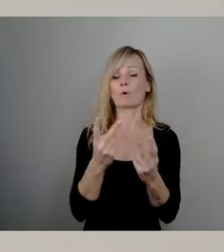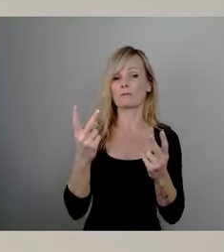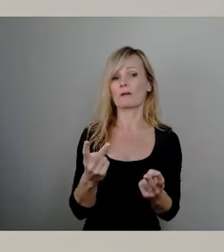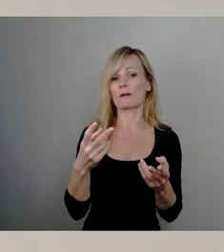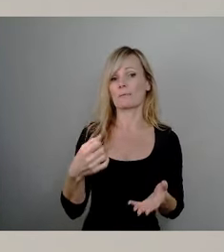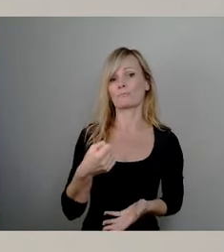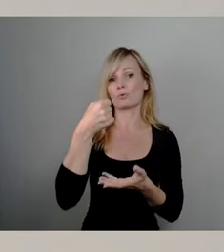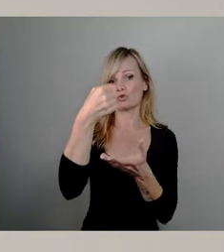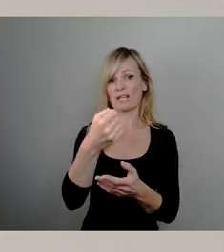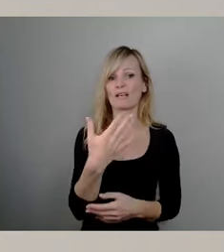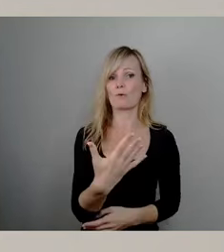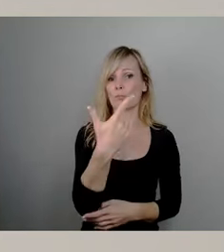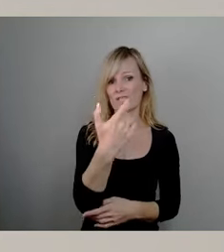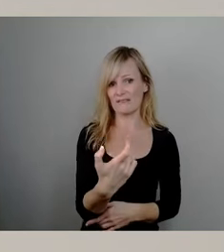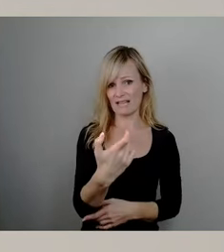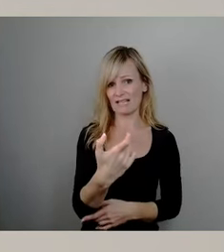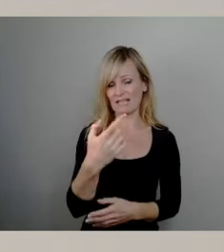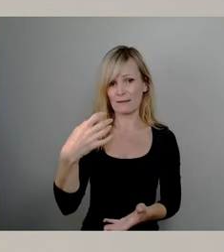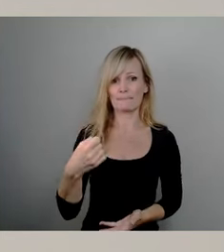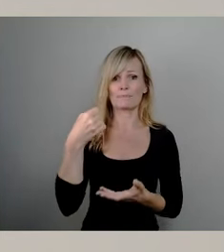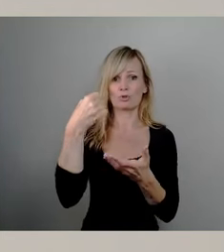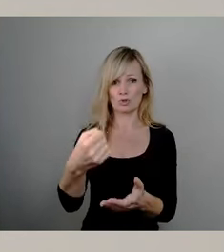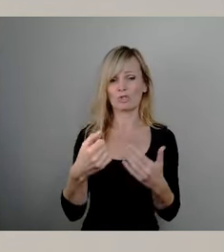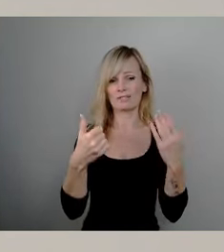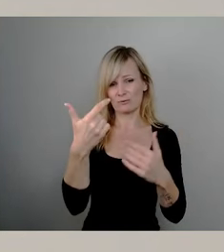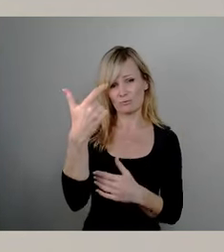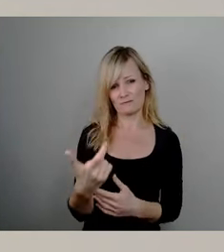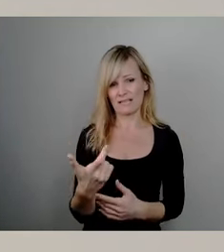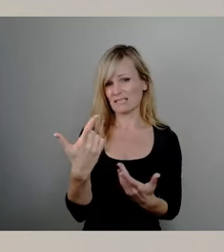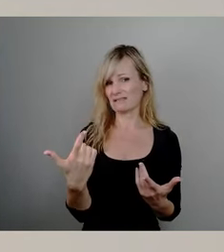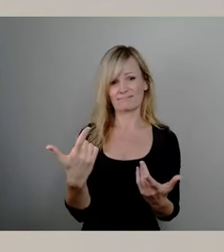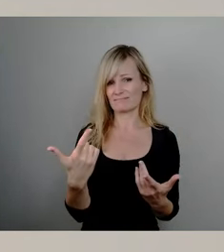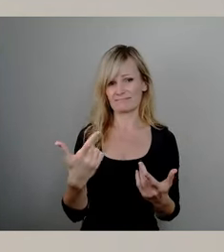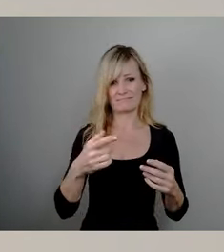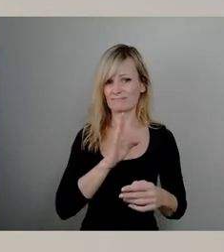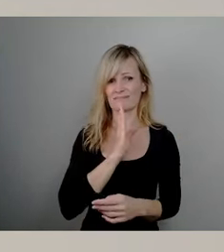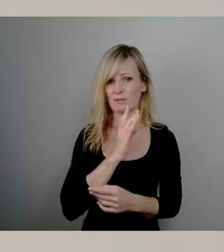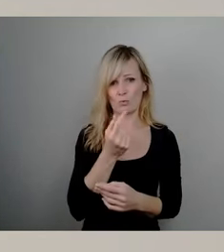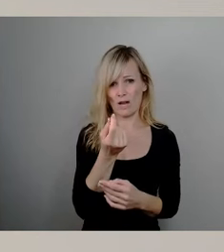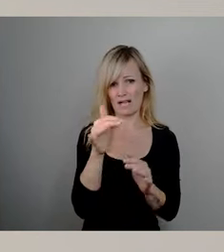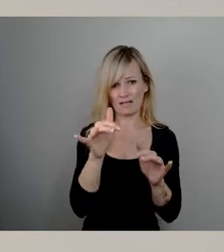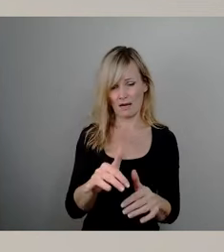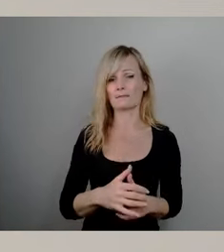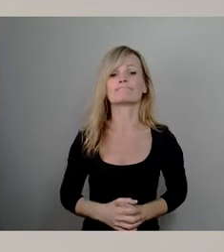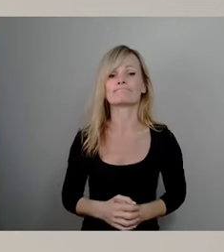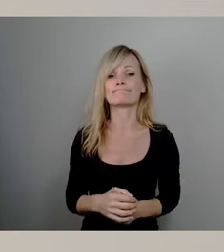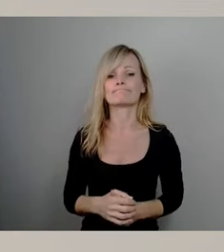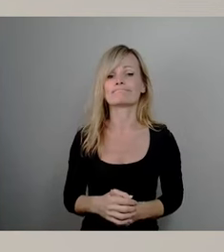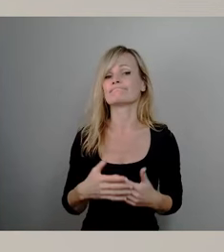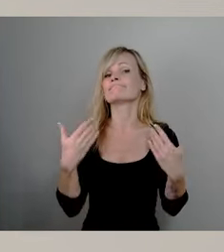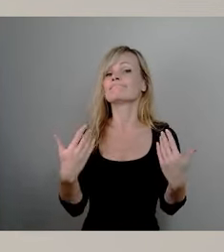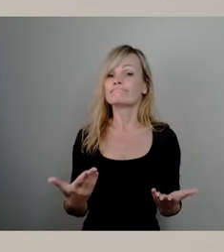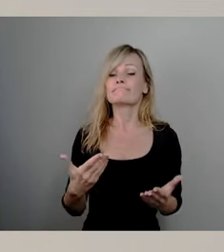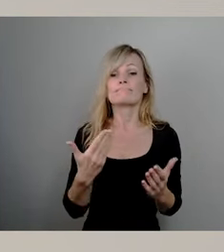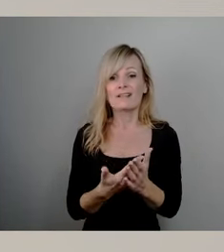einfach nicht ausreichend finanziert werden konnte. Und damit ist die Frage